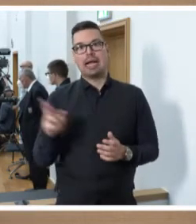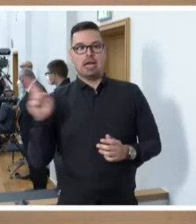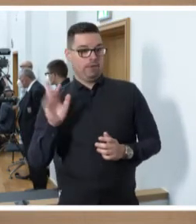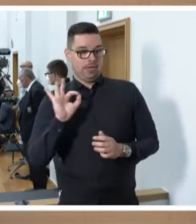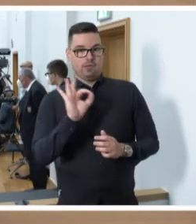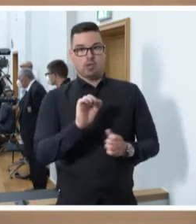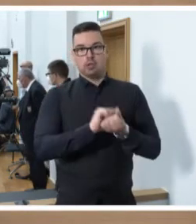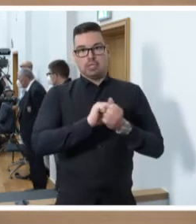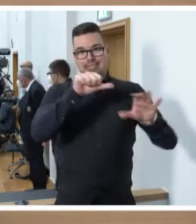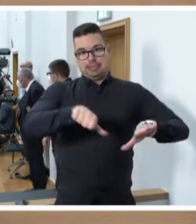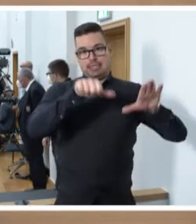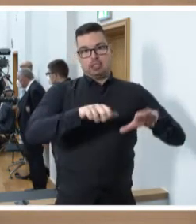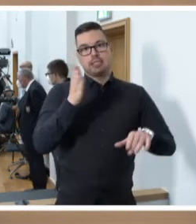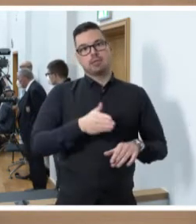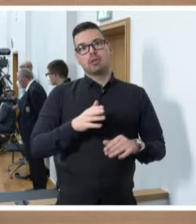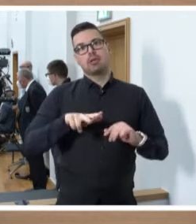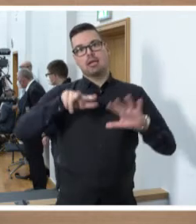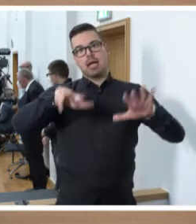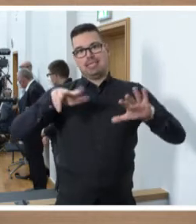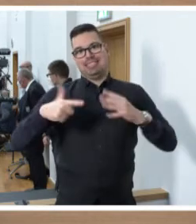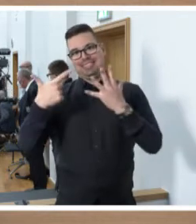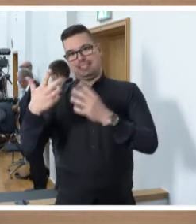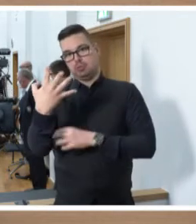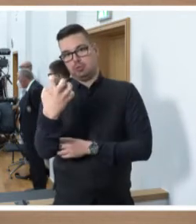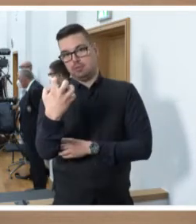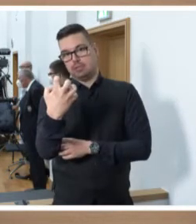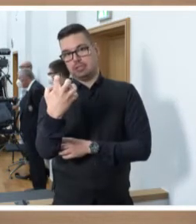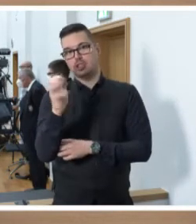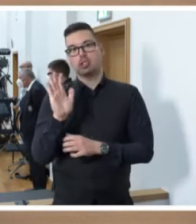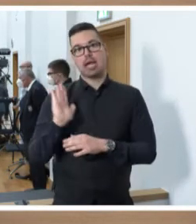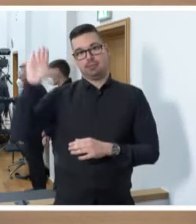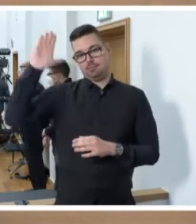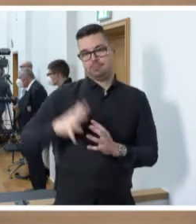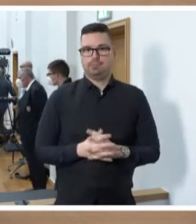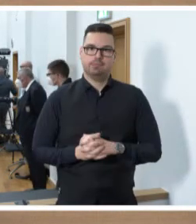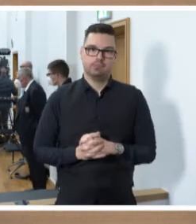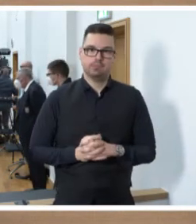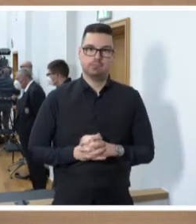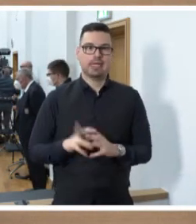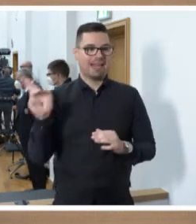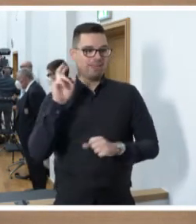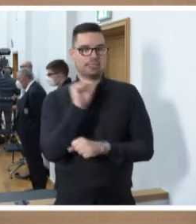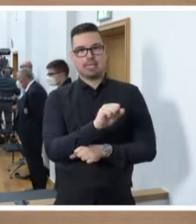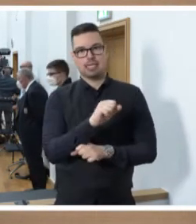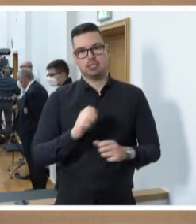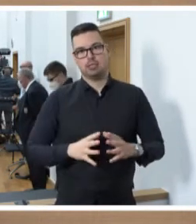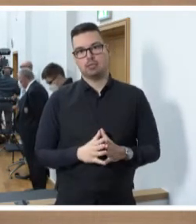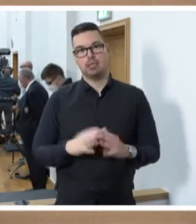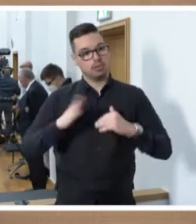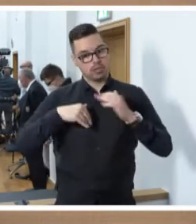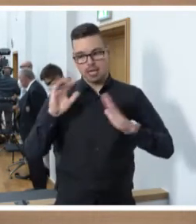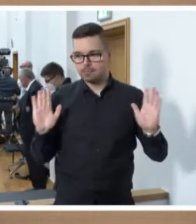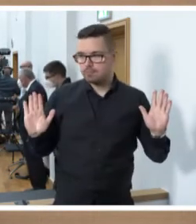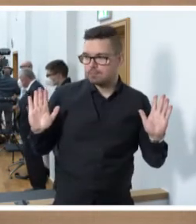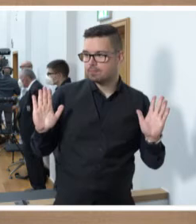Annahme der Drucksache 16-1847 ist, den bitte ich eine Hand zu erheben. Wer stimmt dagegen? Wer enthält sich?